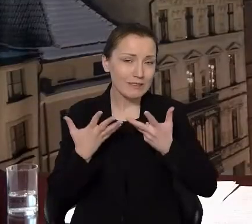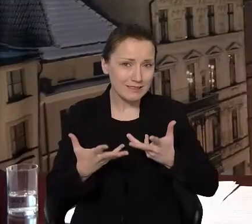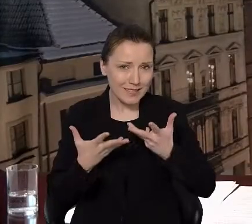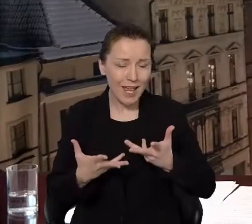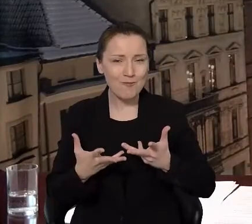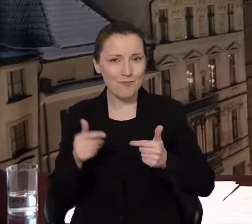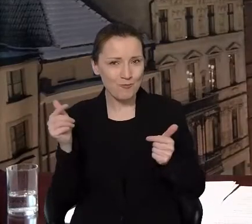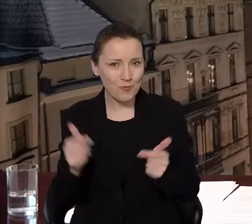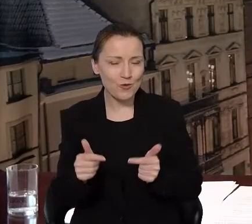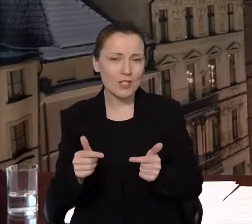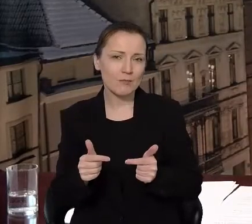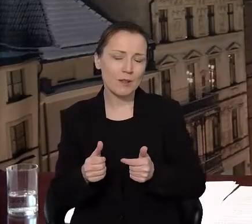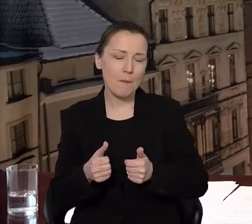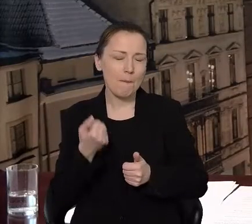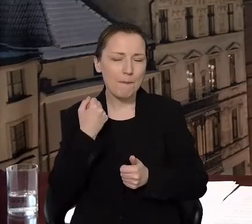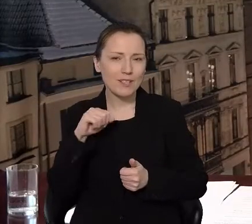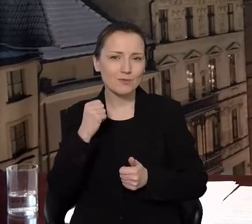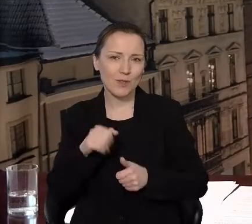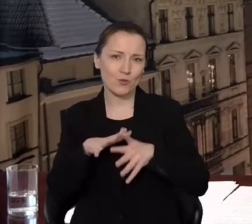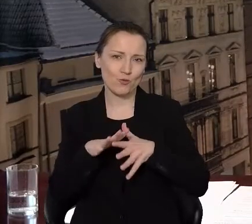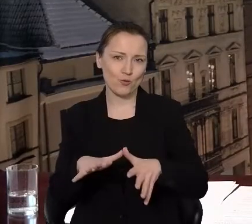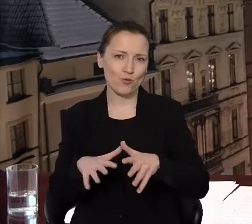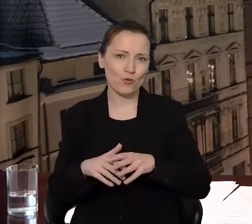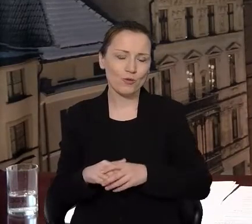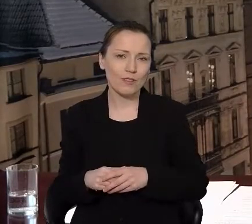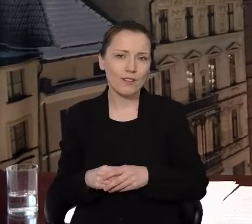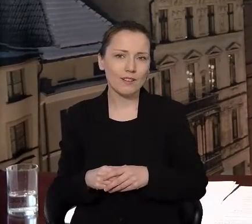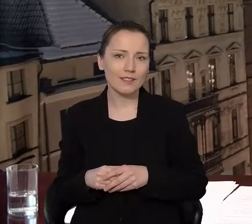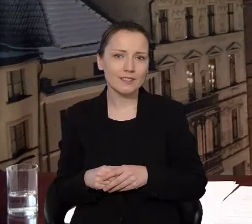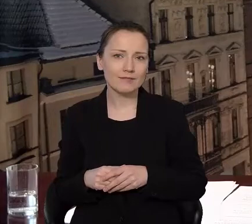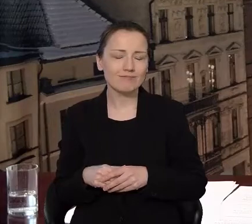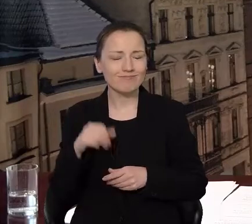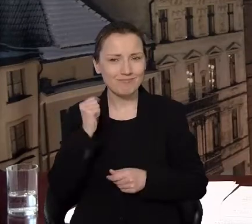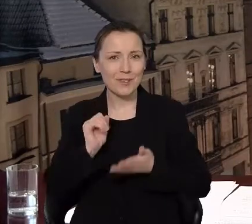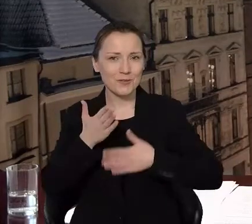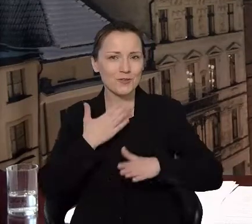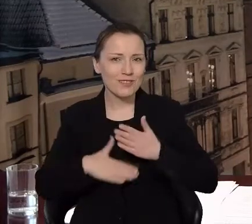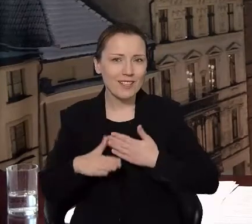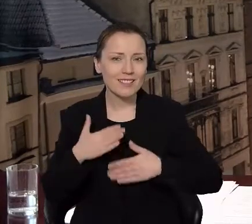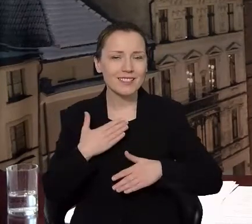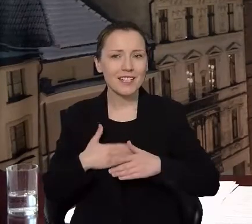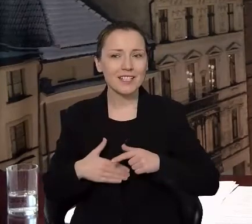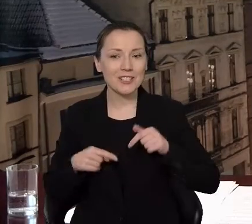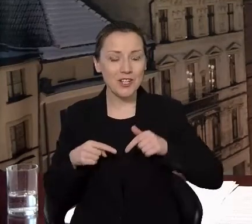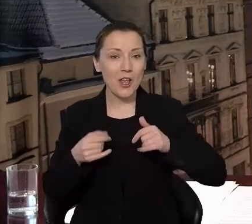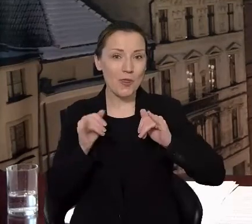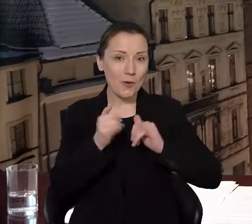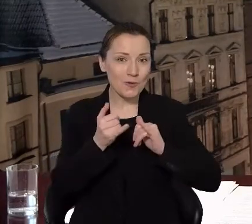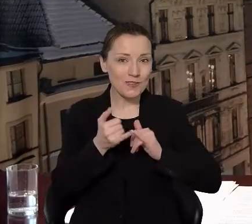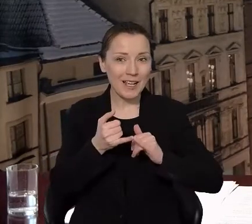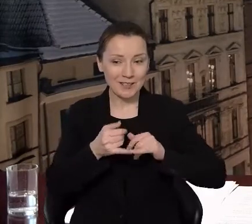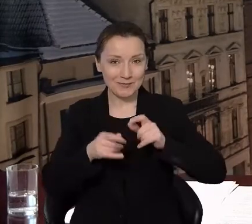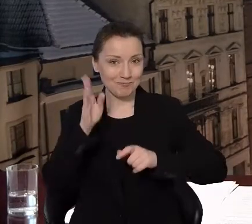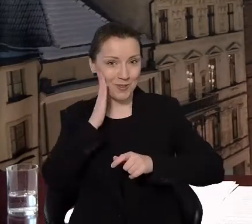powinniśmy, jest bardzo dużo i bardzo się cieszę, że torunianki i torunianie stają